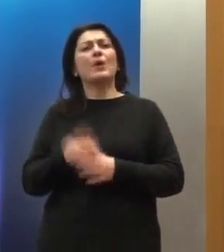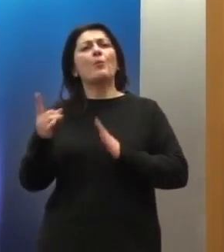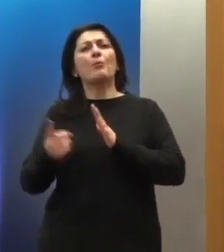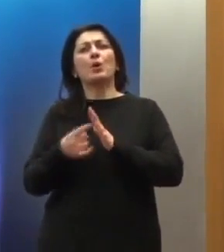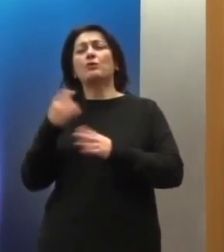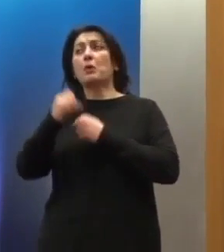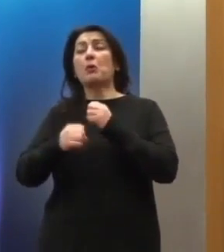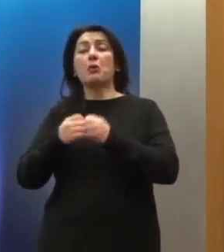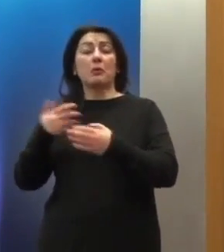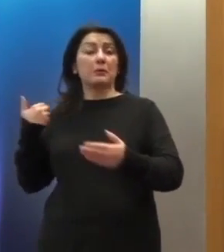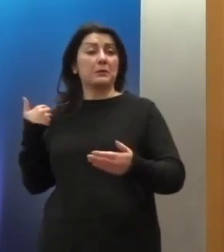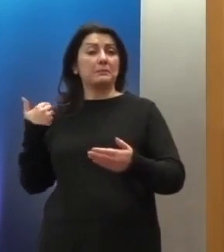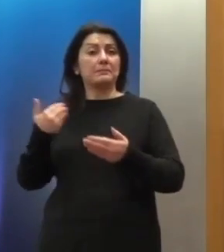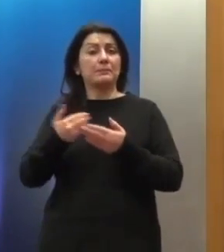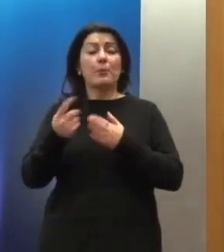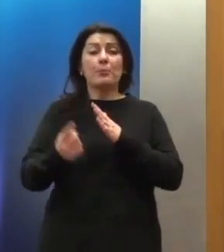χρόνια